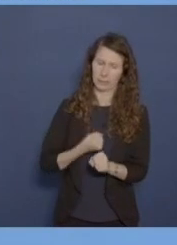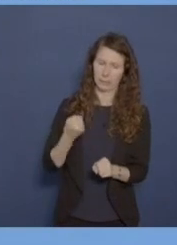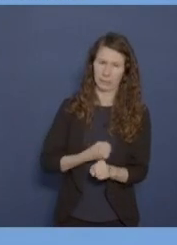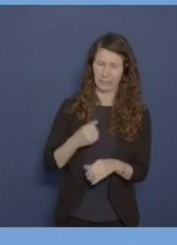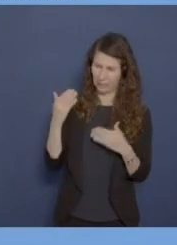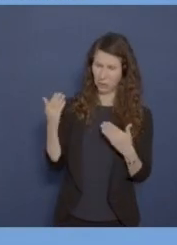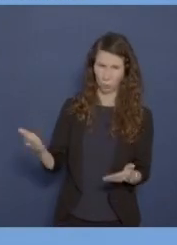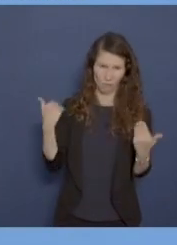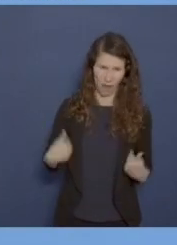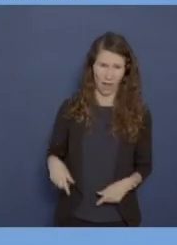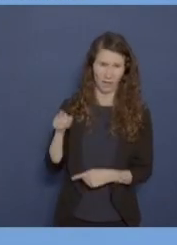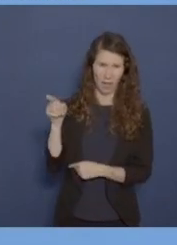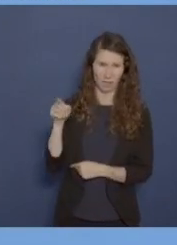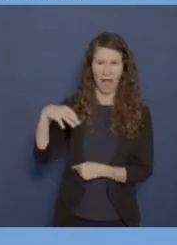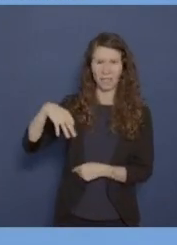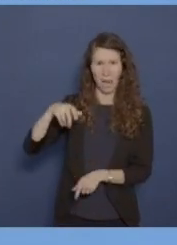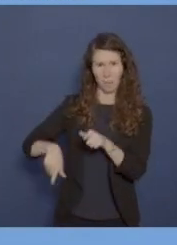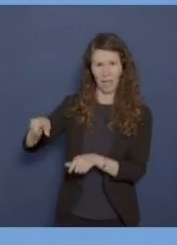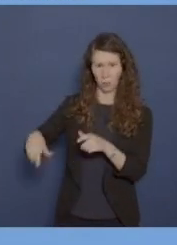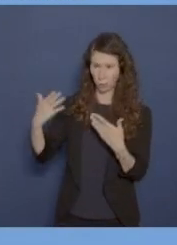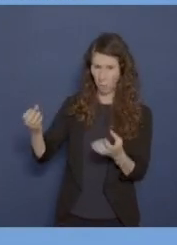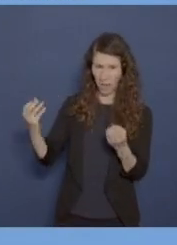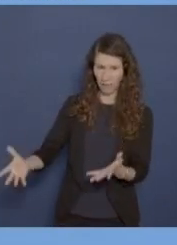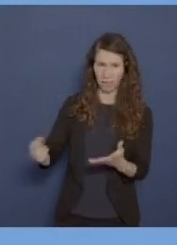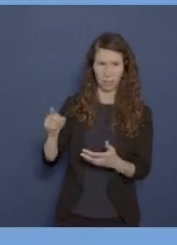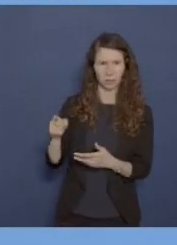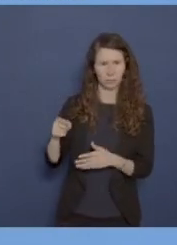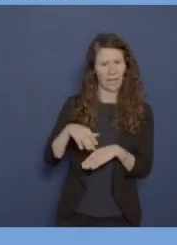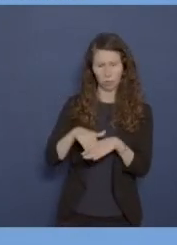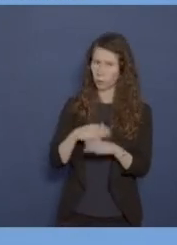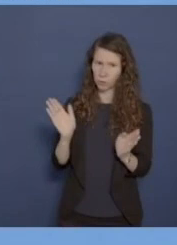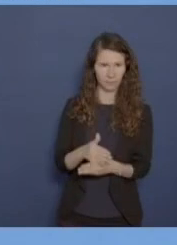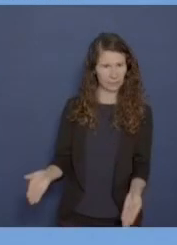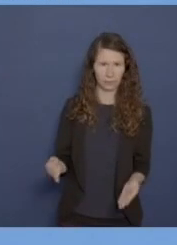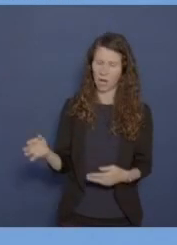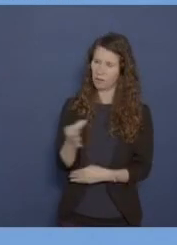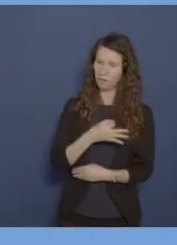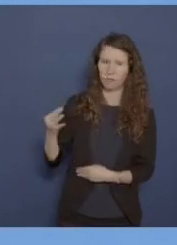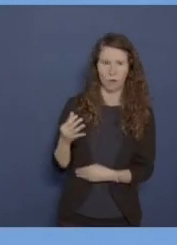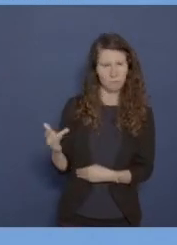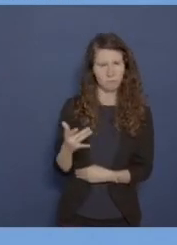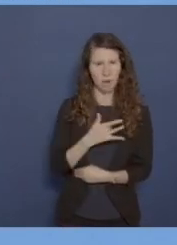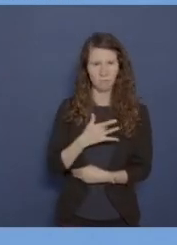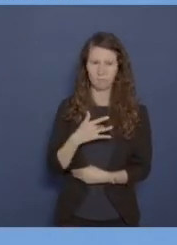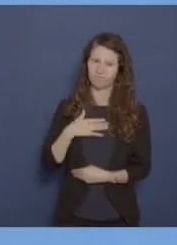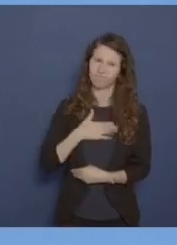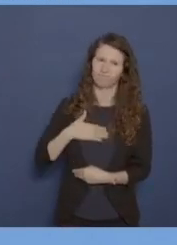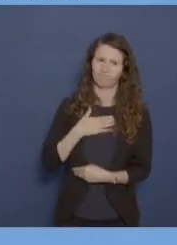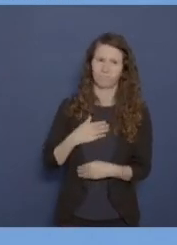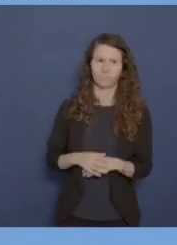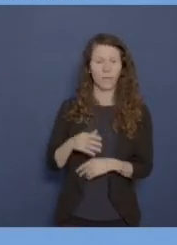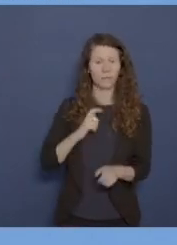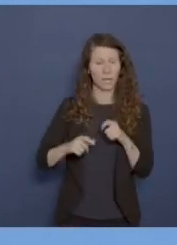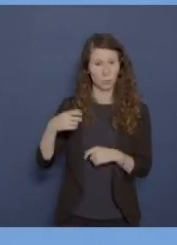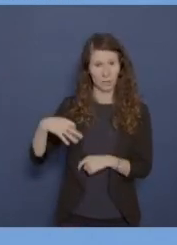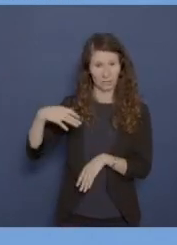solches Verhalten Einzelner, nicht nur unentschuldbar, es ist absolut beschämend für uns alle. Die Verteidigungsministerin hat